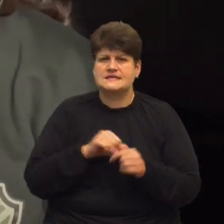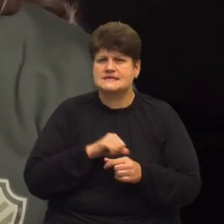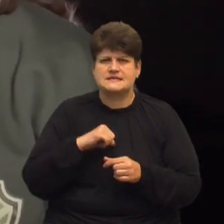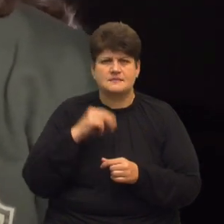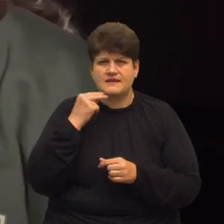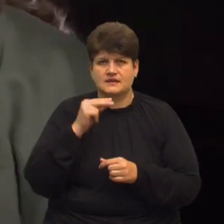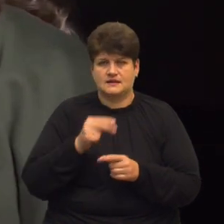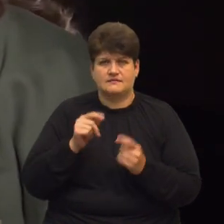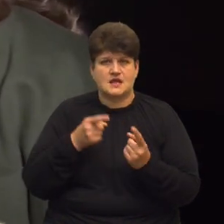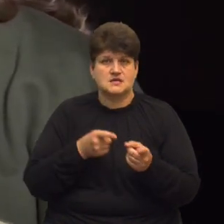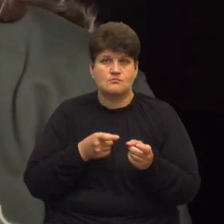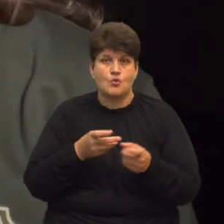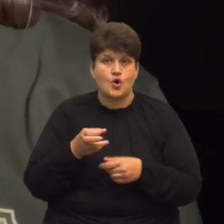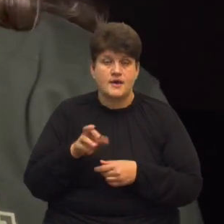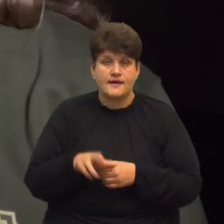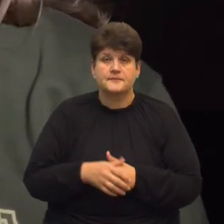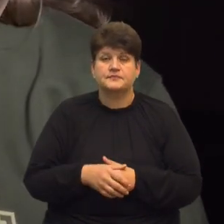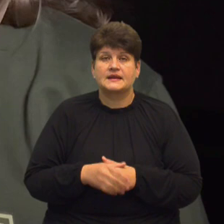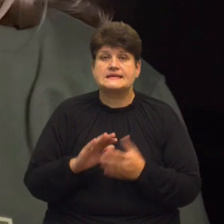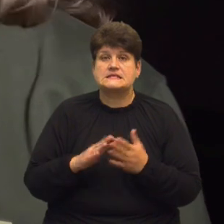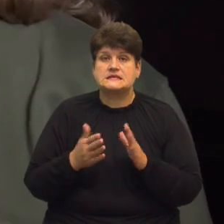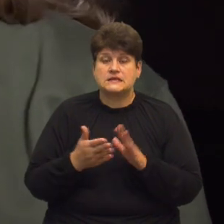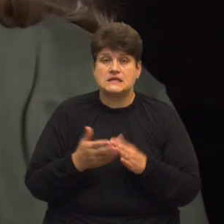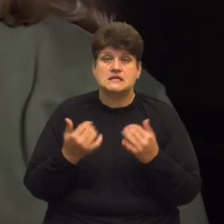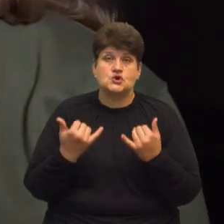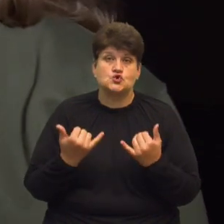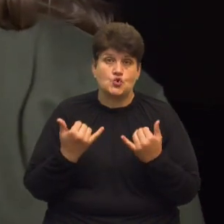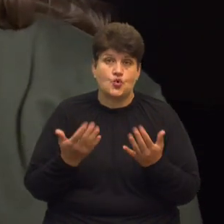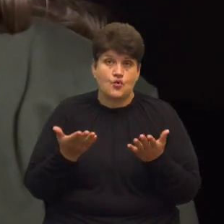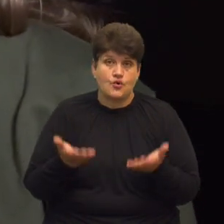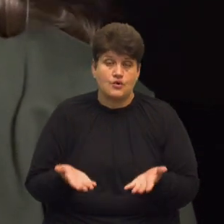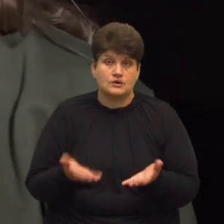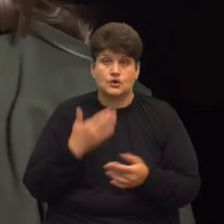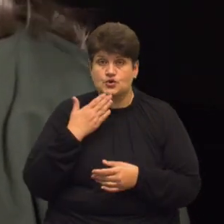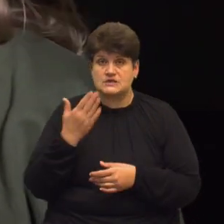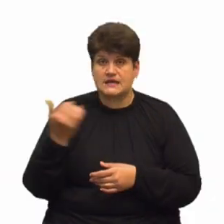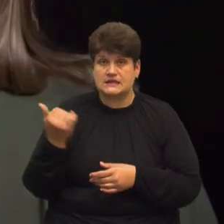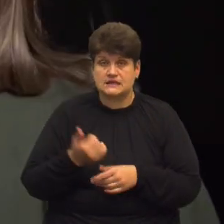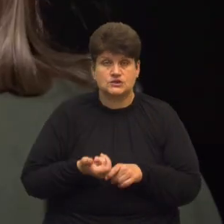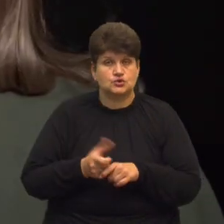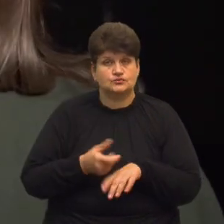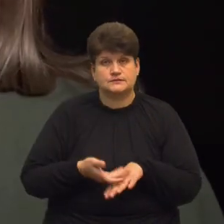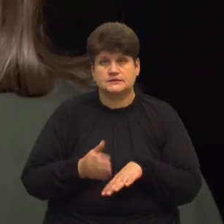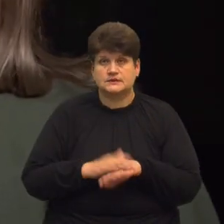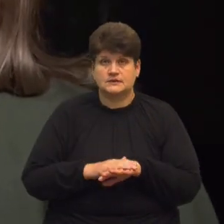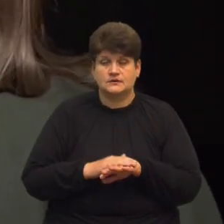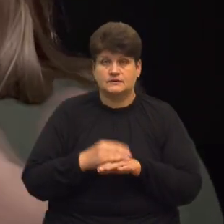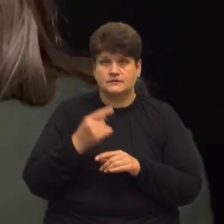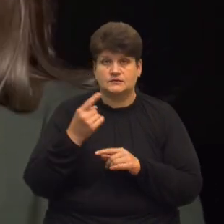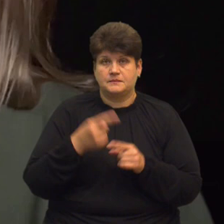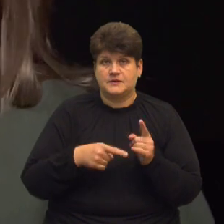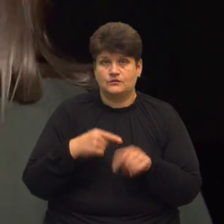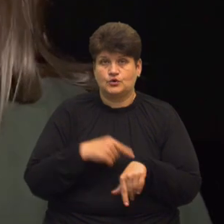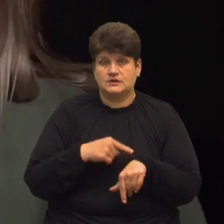зброя І ситуація сьогодні і останній тиждень дуже складна Ось буквально за півгодини